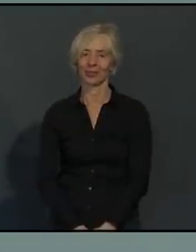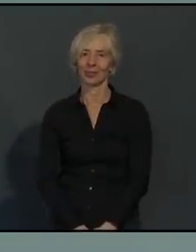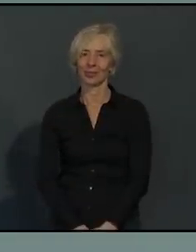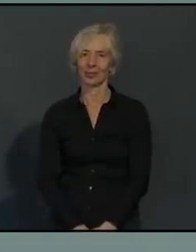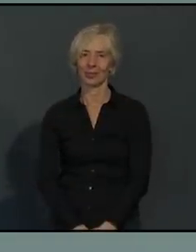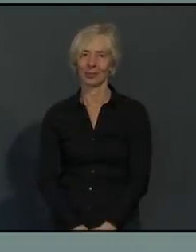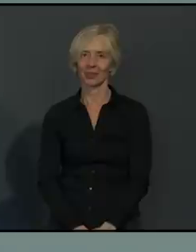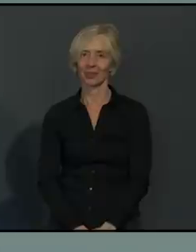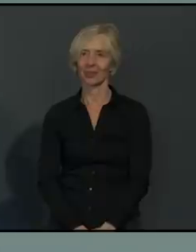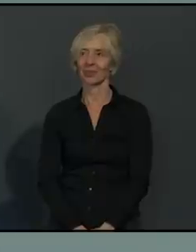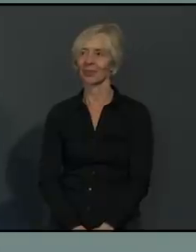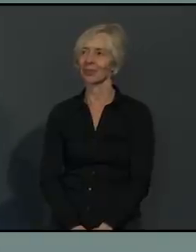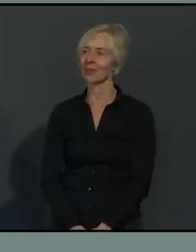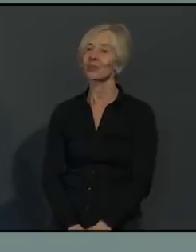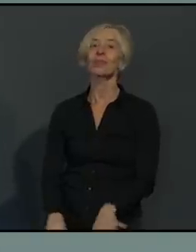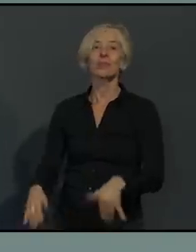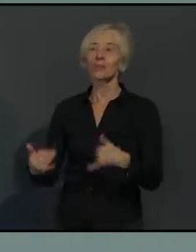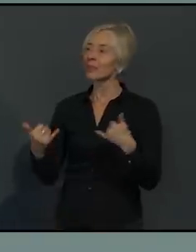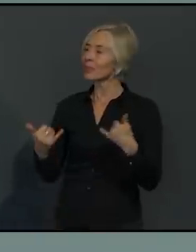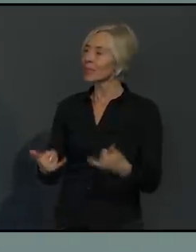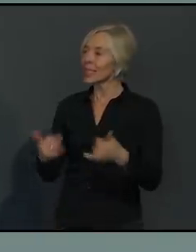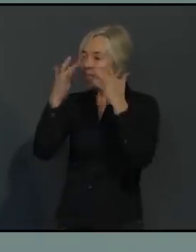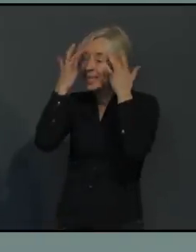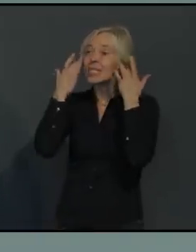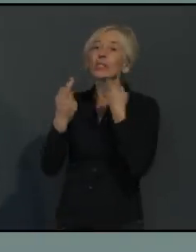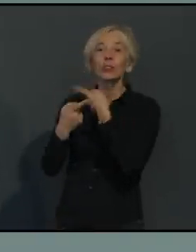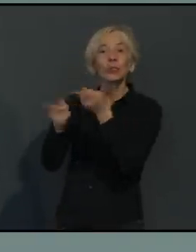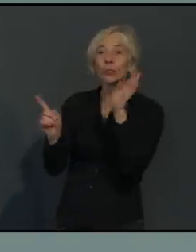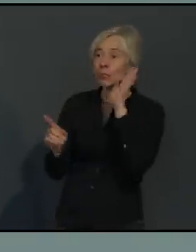Ich darf jetzt die Vertreter der Medien fragen, ob es Fragen gibt.